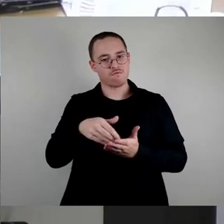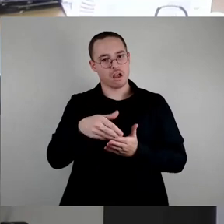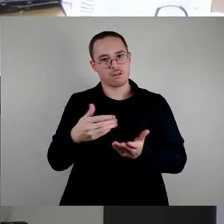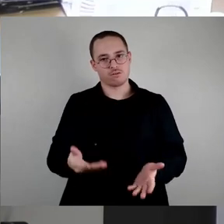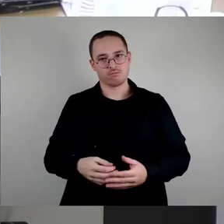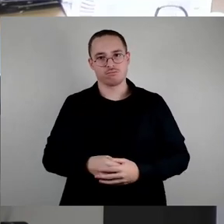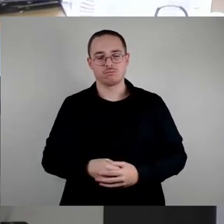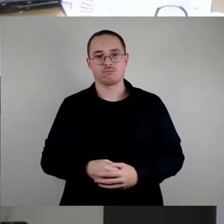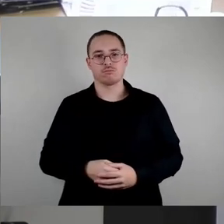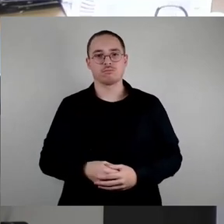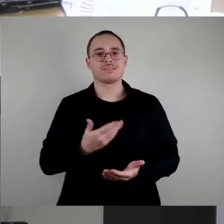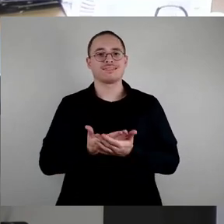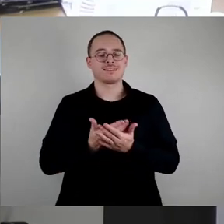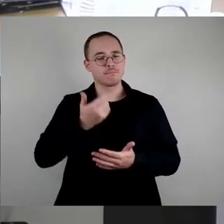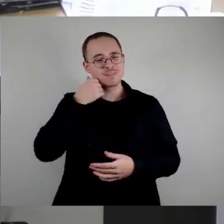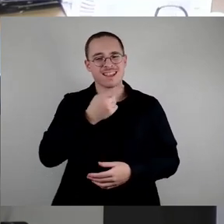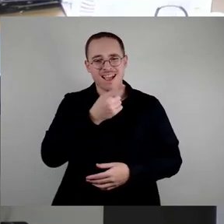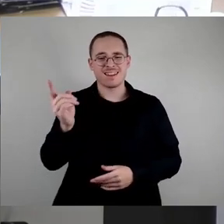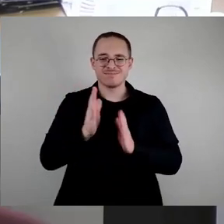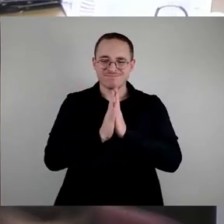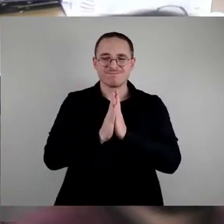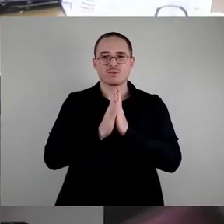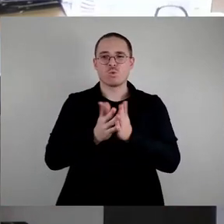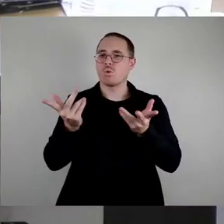müssen. Und ich bitte noch mal herzlich um Zustimmung zum gesamten Antrag.